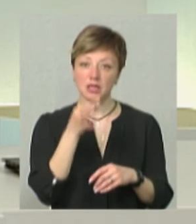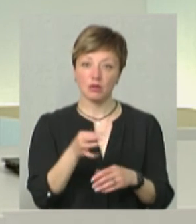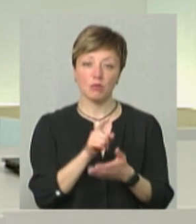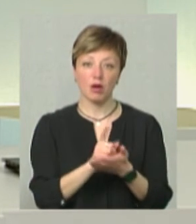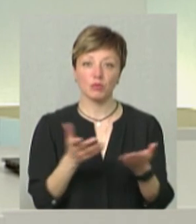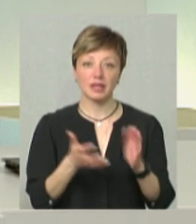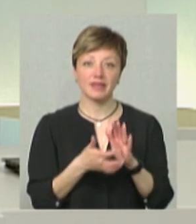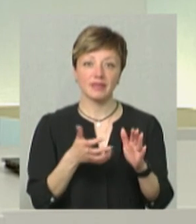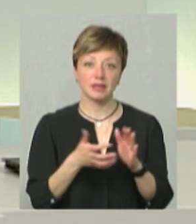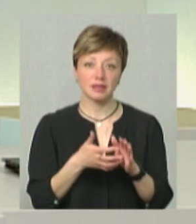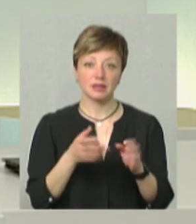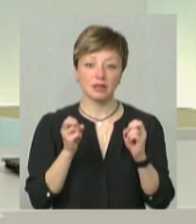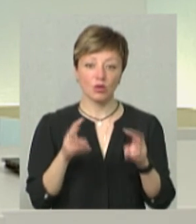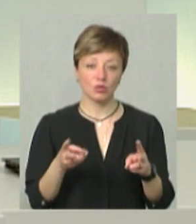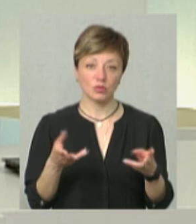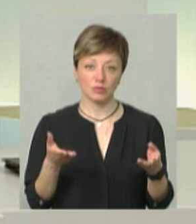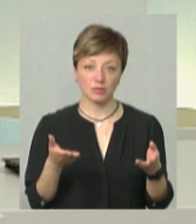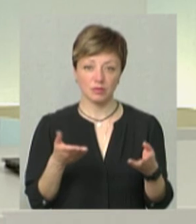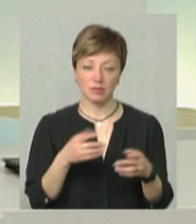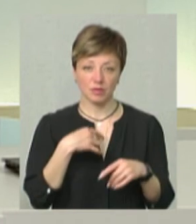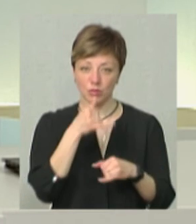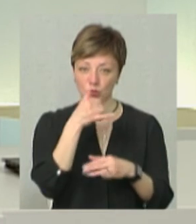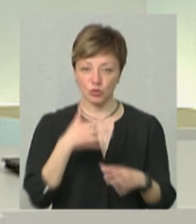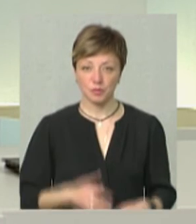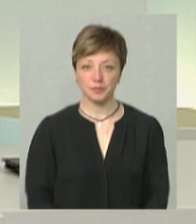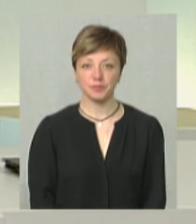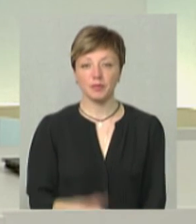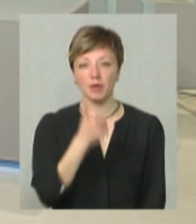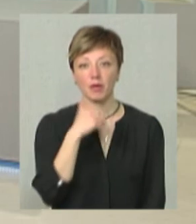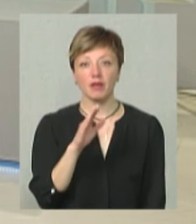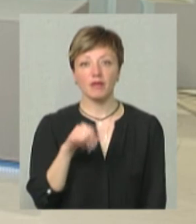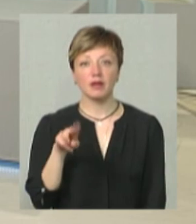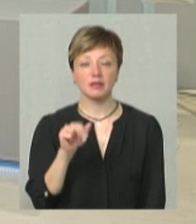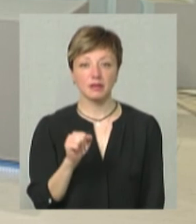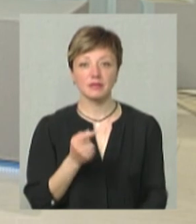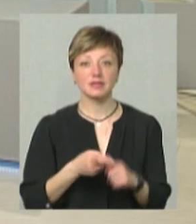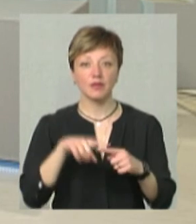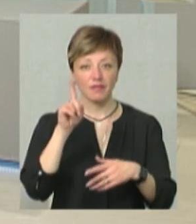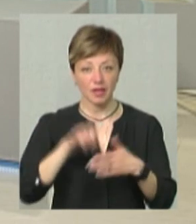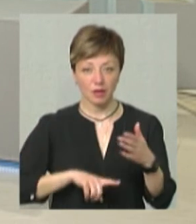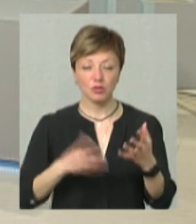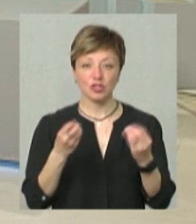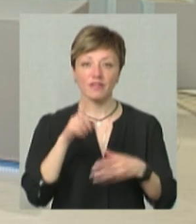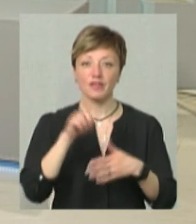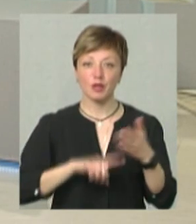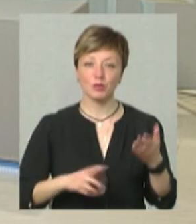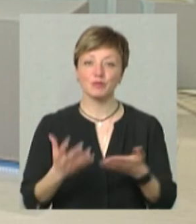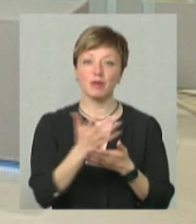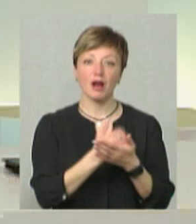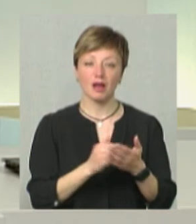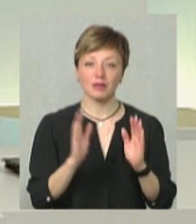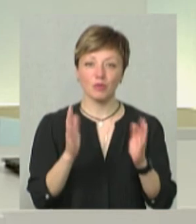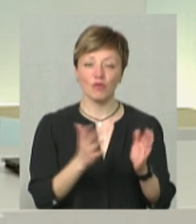має бути якийсь там такий загрожуючий дефіцит, я не можу. Пані Ванду, ми у це віримо, а ще віримо, що збирати